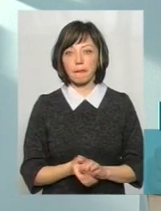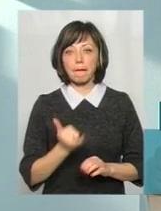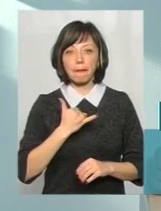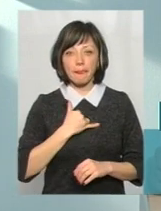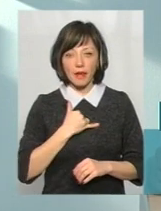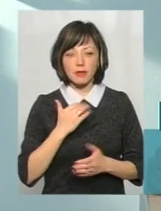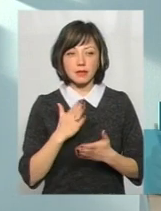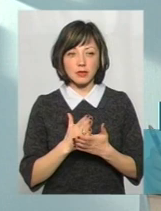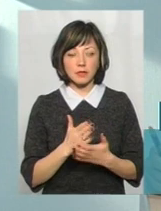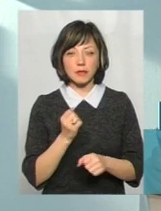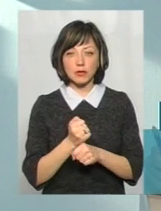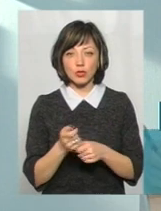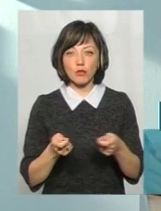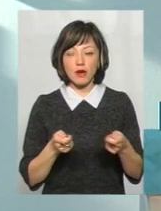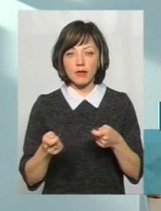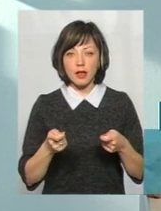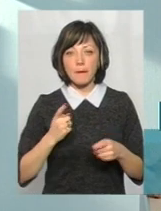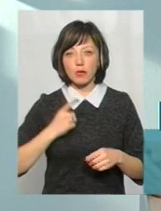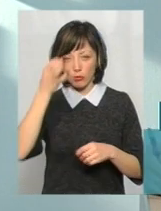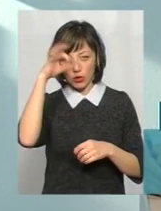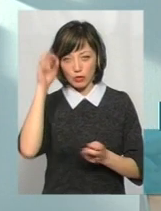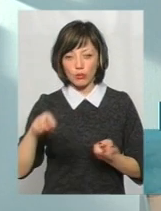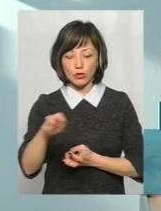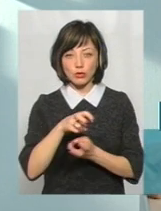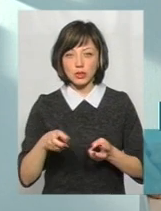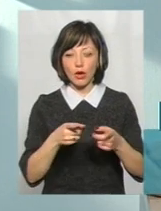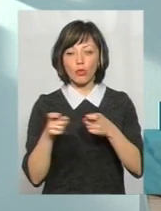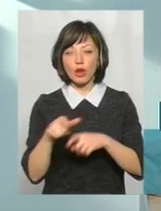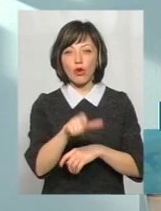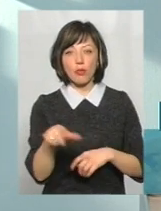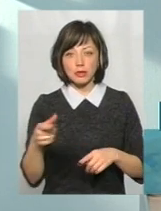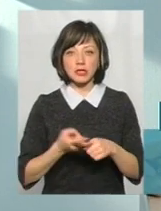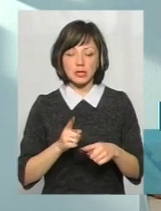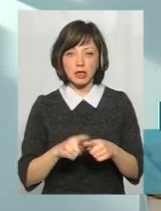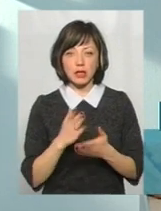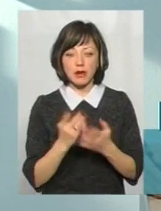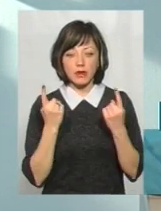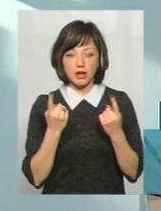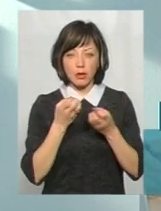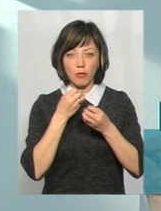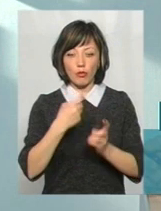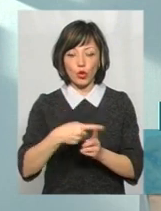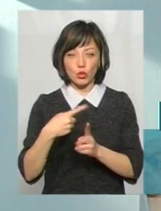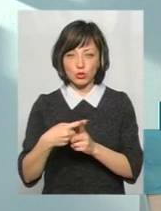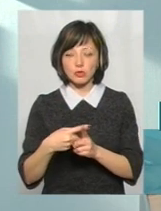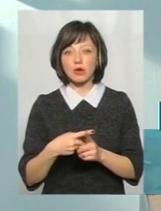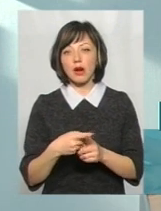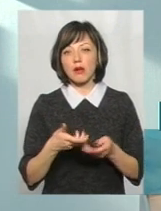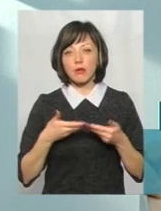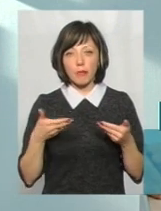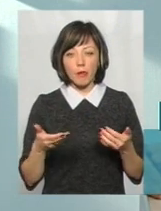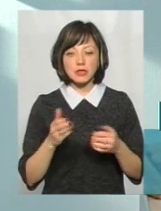досить гарно працює управління патрульної поліції в плані пошуку, воно залучає громадян, і це є великим плюсом. Тому ми майже